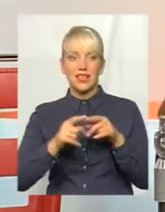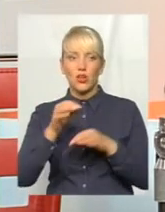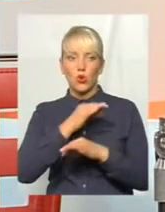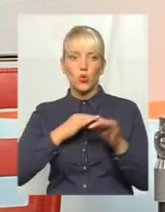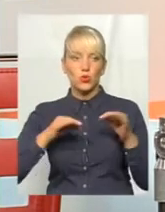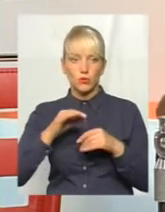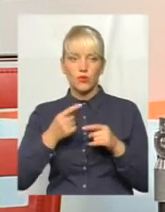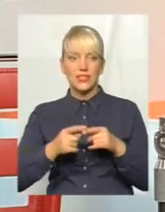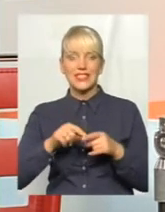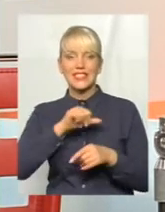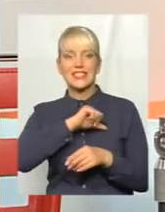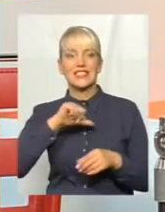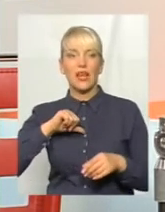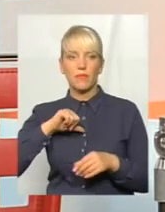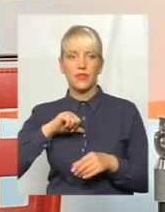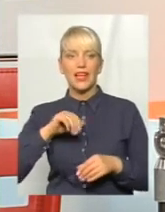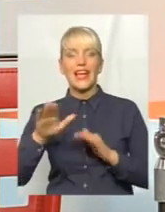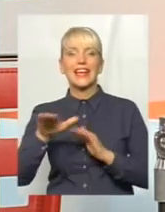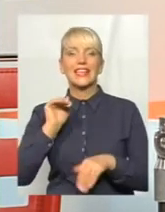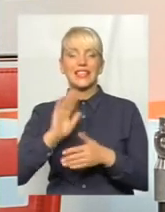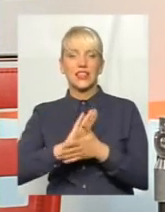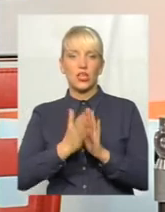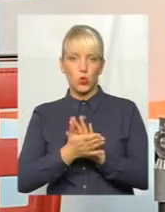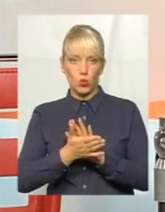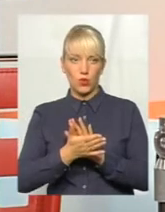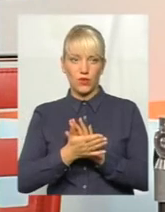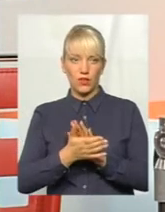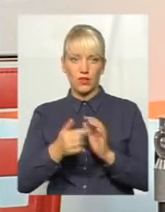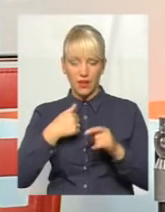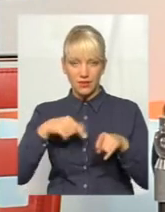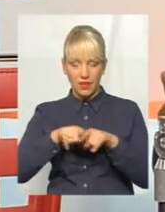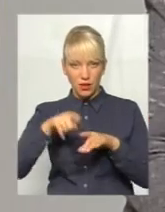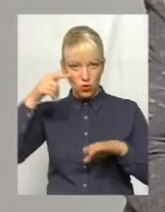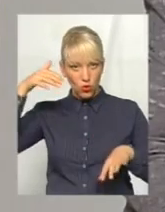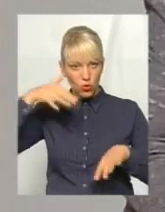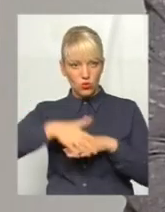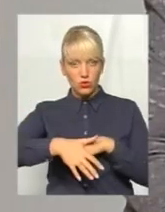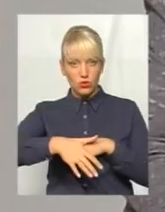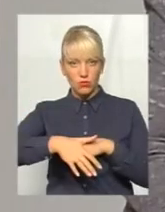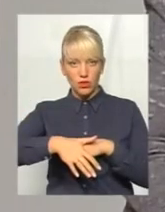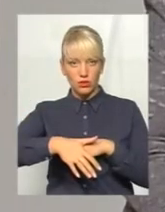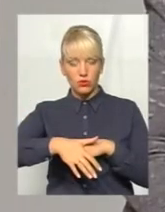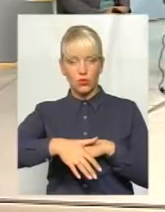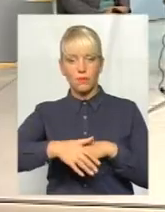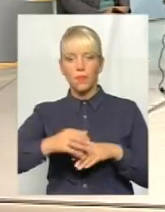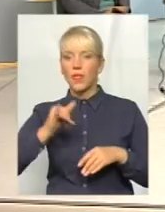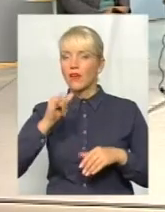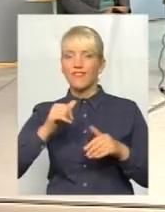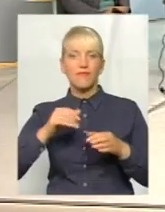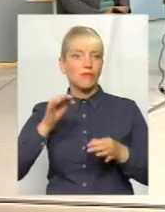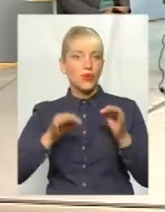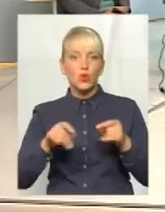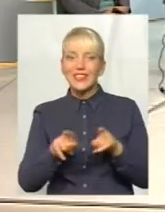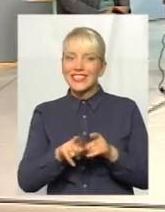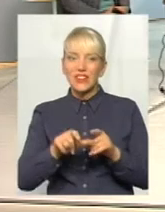сам кредитний договір. Я так розумію, в таких схемах він в природі не оформлюється.